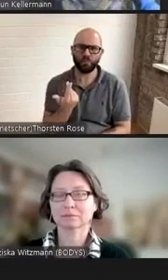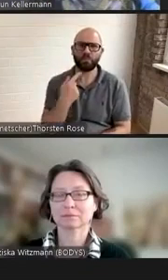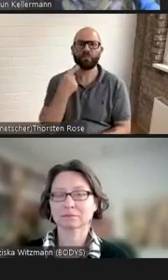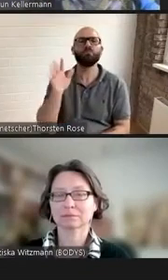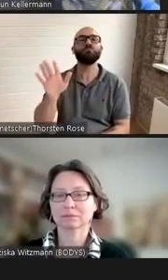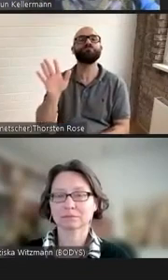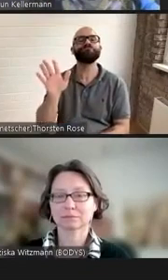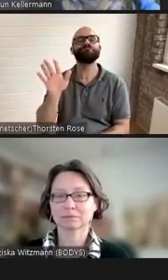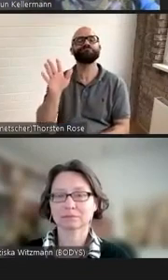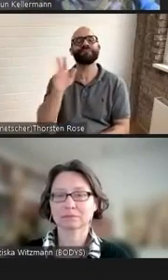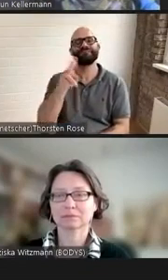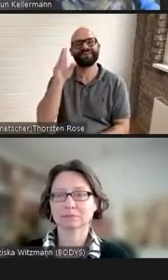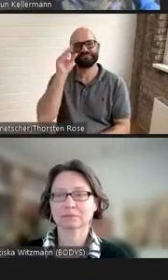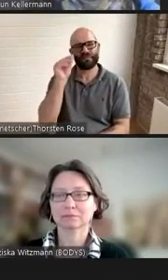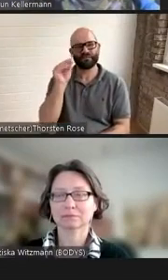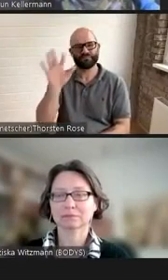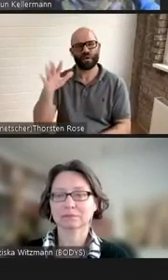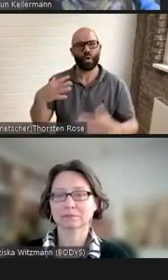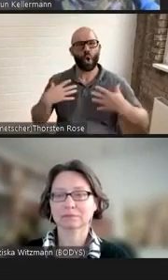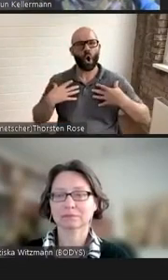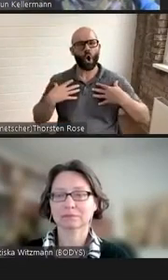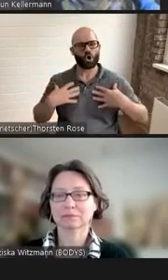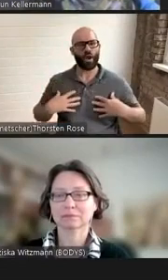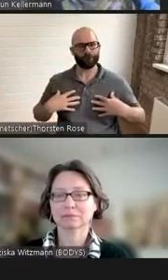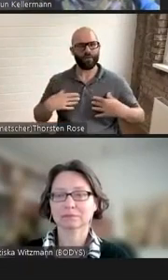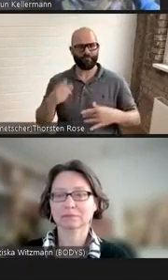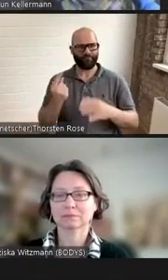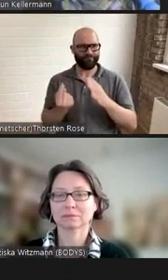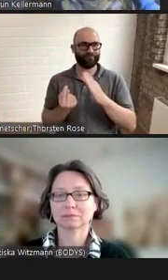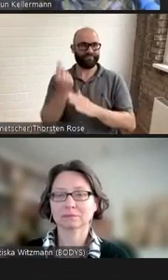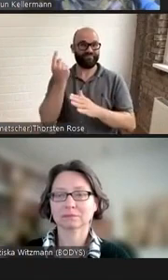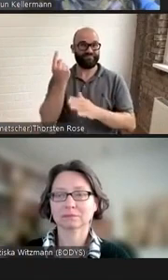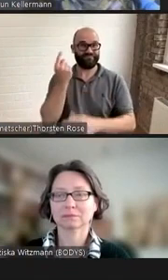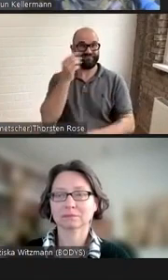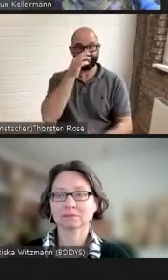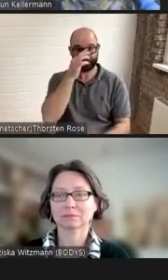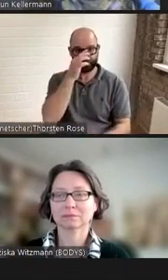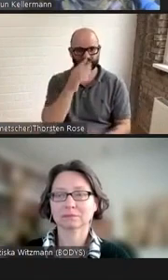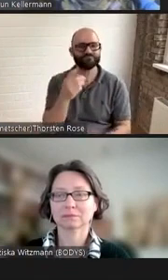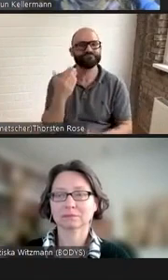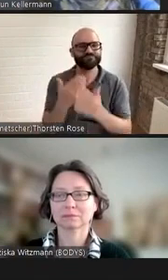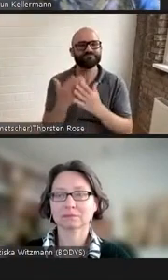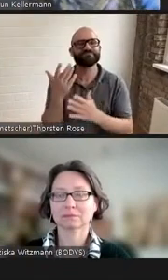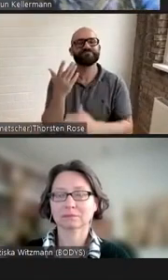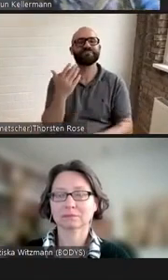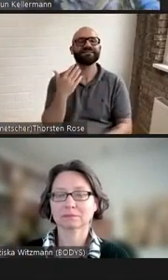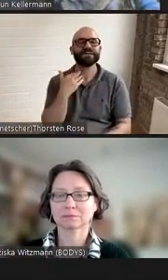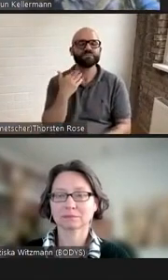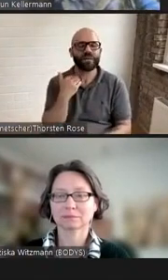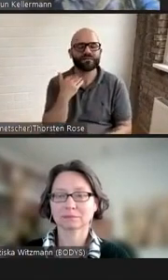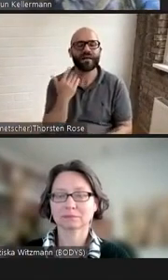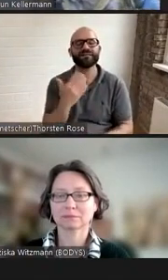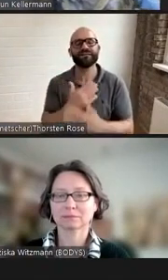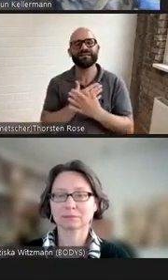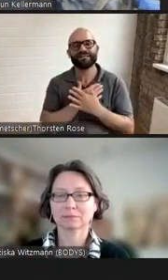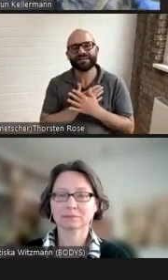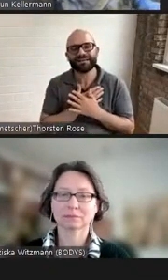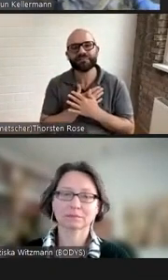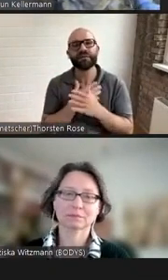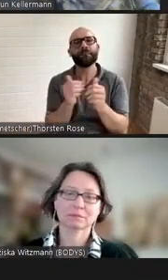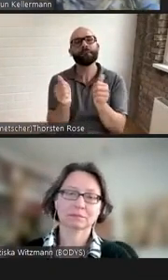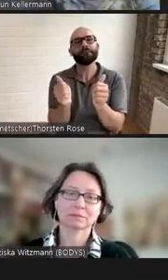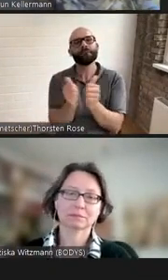Besonderheiten für Sexualität, Liebe und Partnerschaft nicht